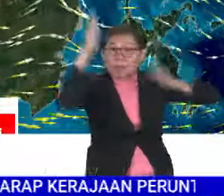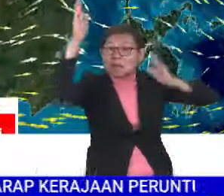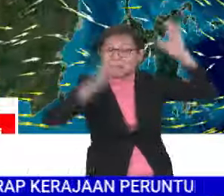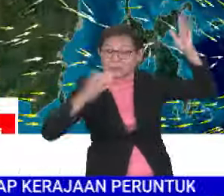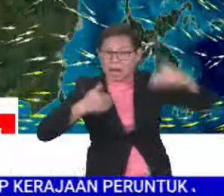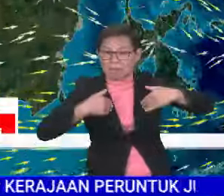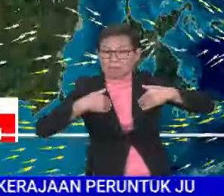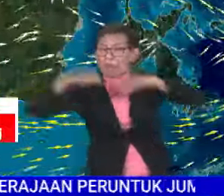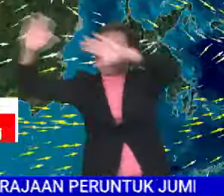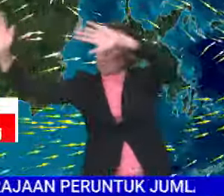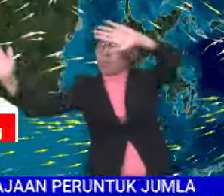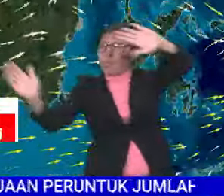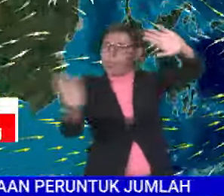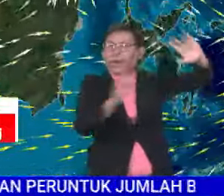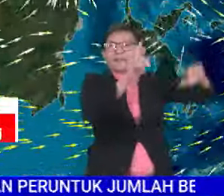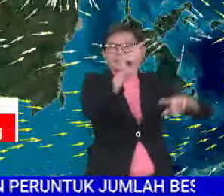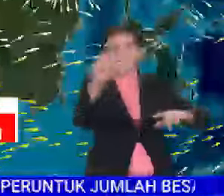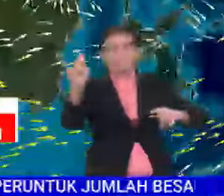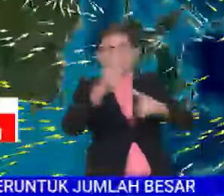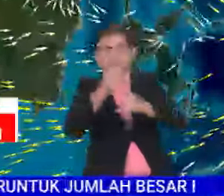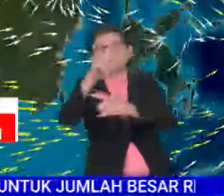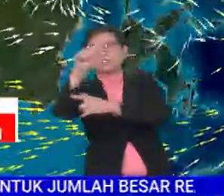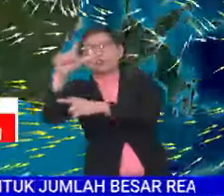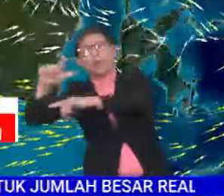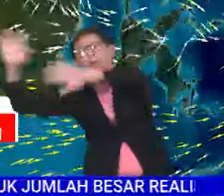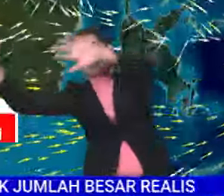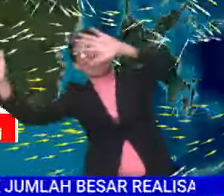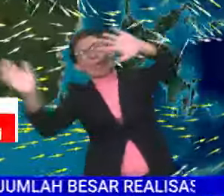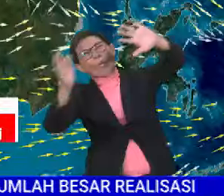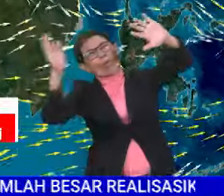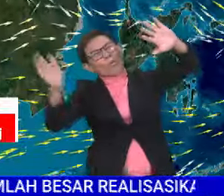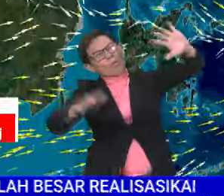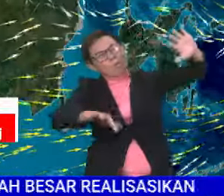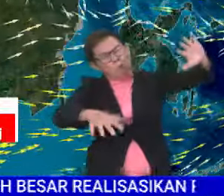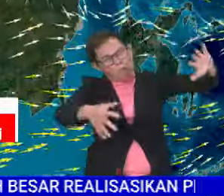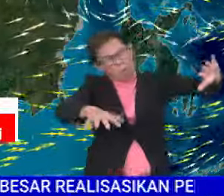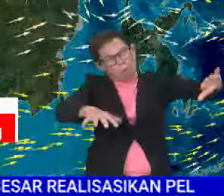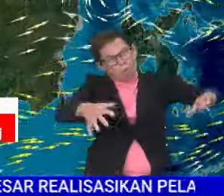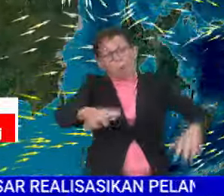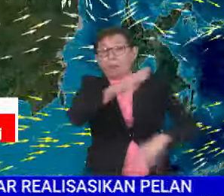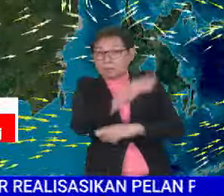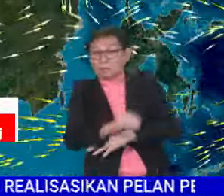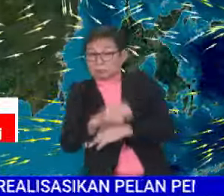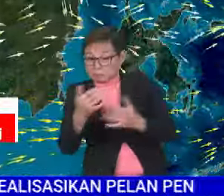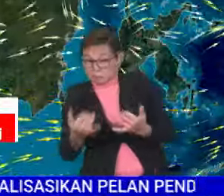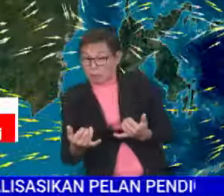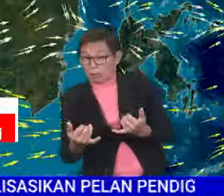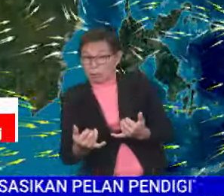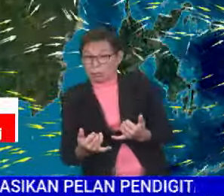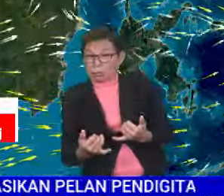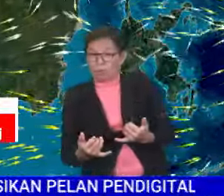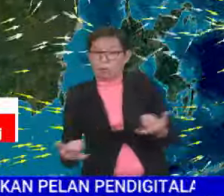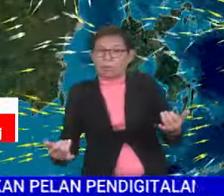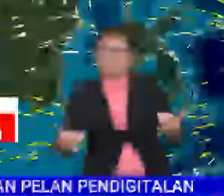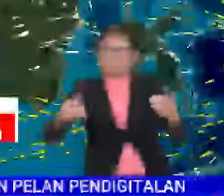lagi melibat pengaruh angin daripada arah timur ataupun timur laut dengan kelajuan yang agak sederhana. Dan pada ketika ini juga lurang